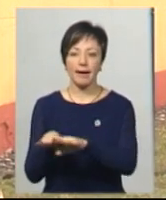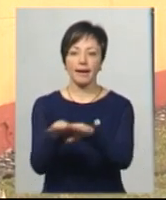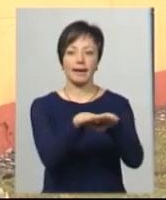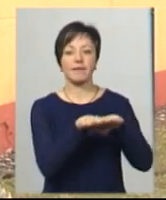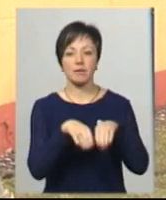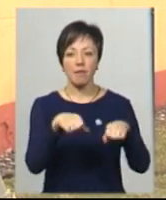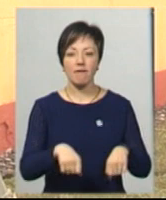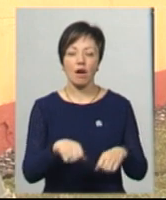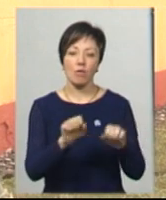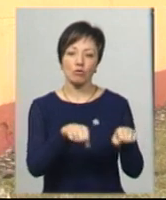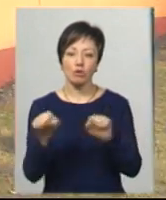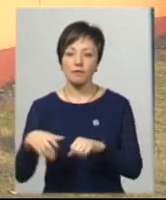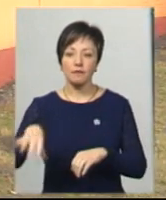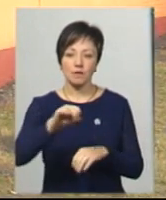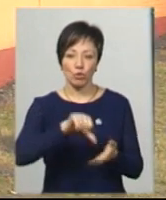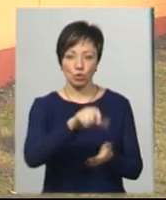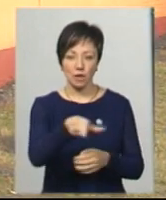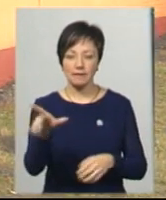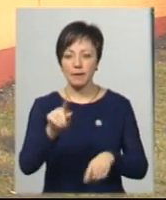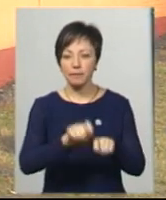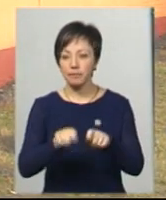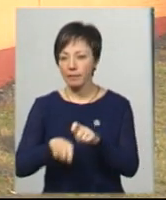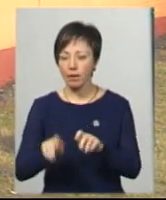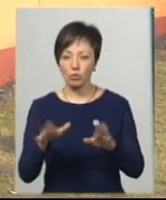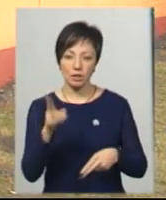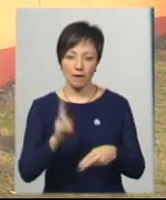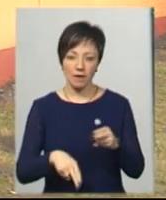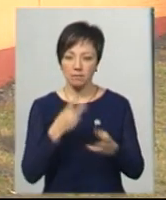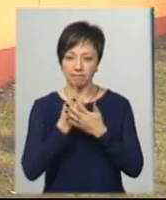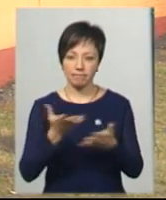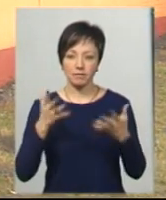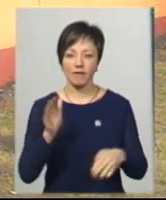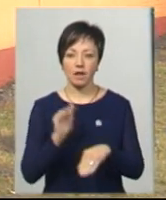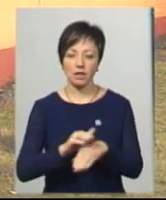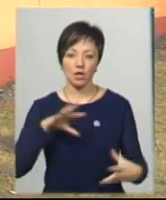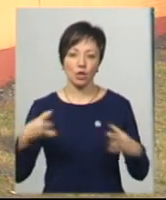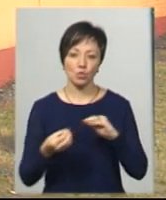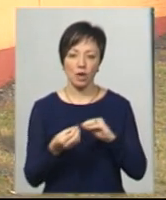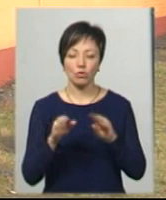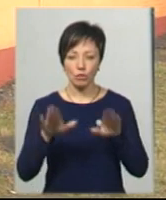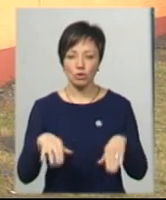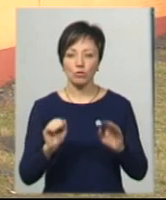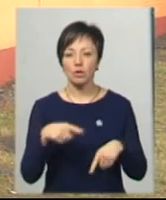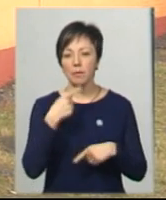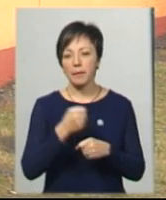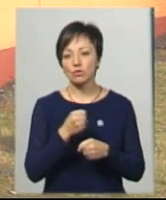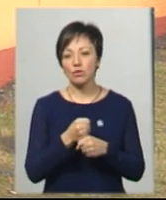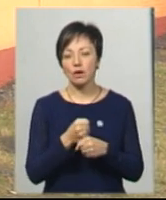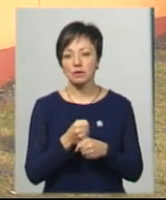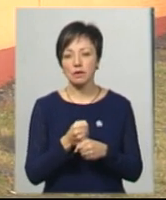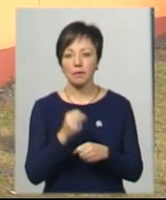можливості для всіх учасників конкурсу. Ці тестування будуть завершені, тоді буде видно фактичні реальні результати, тоді можна буде працювати над